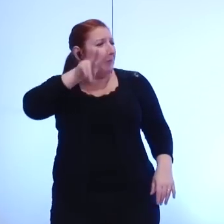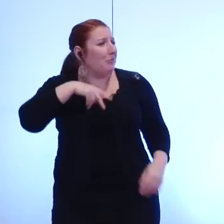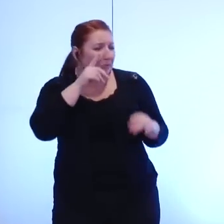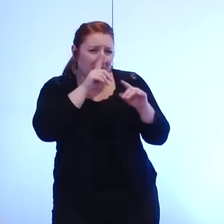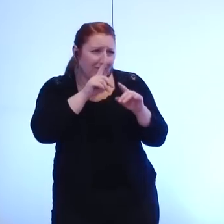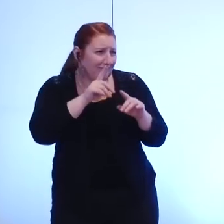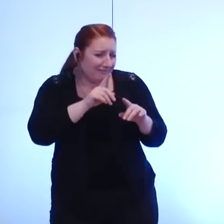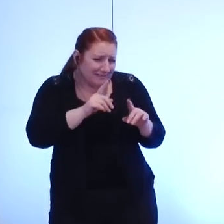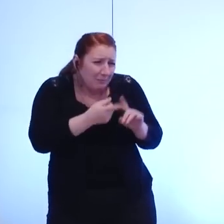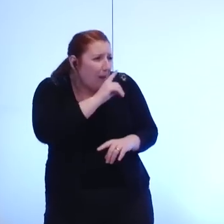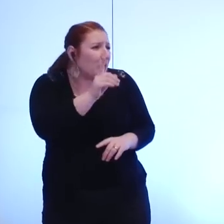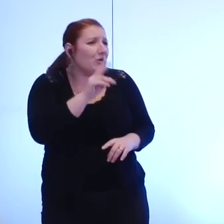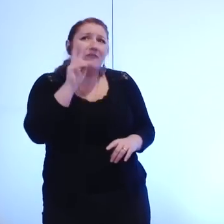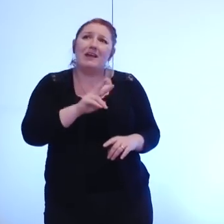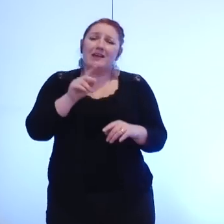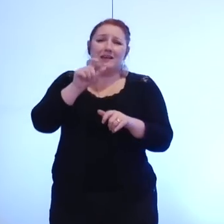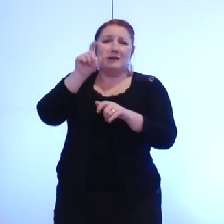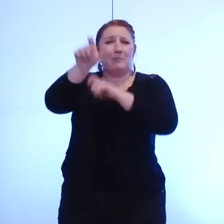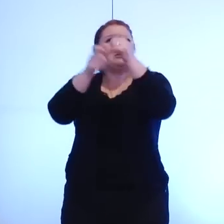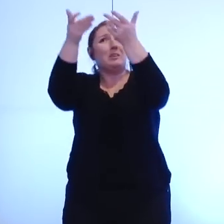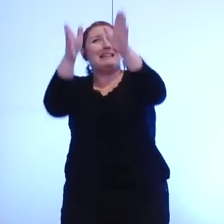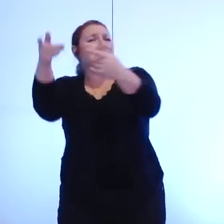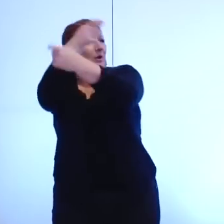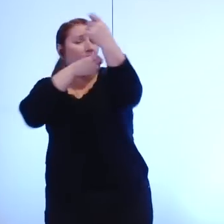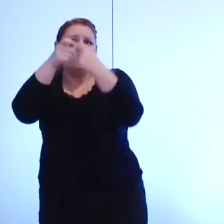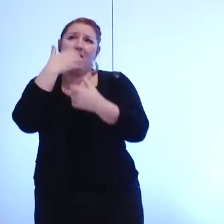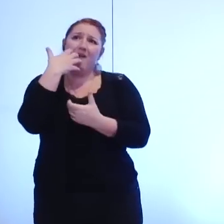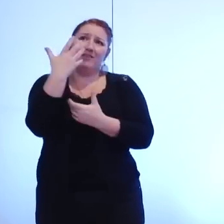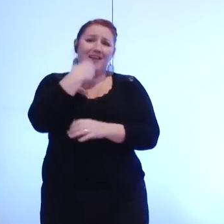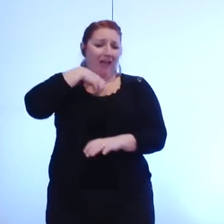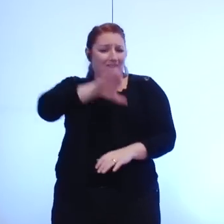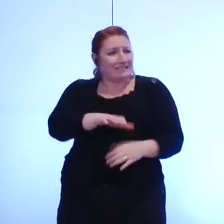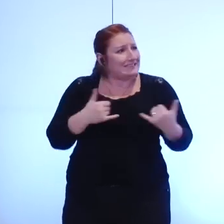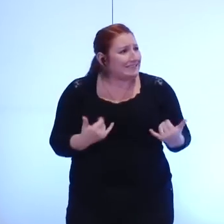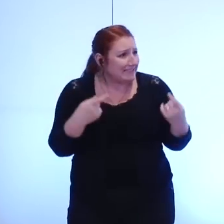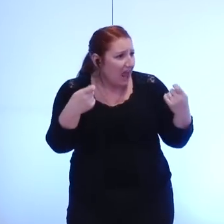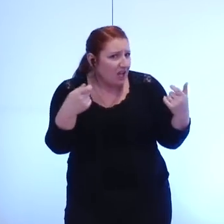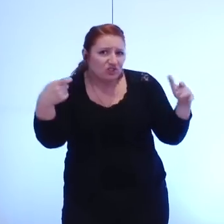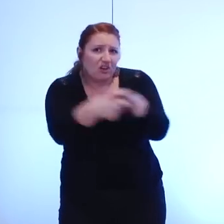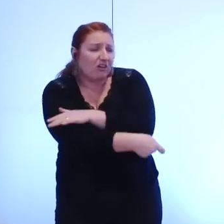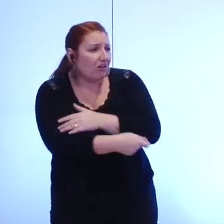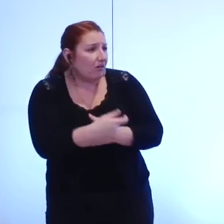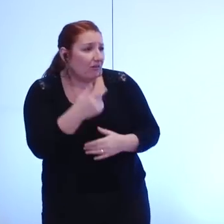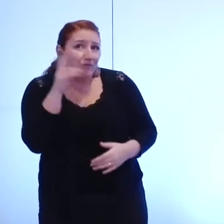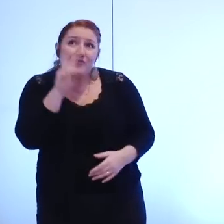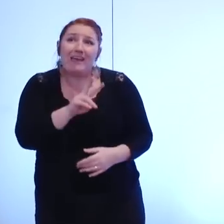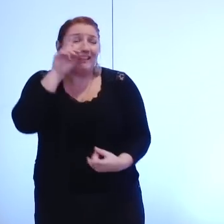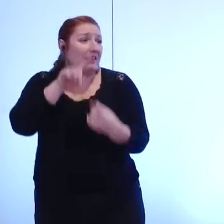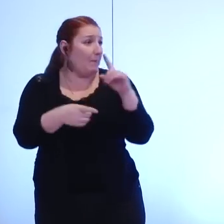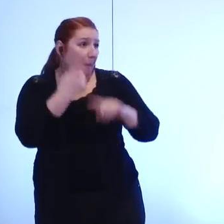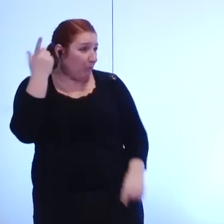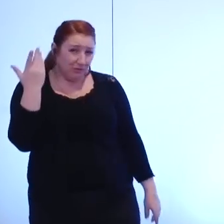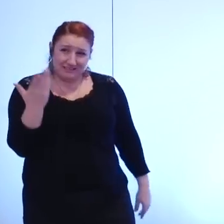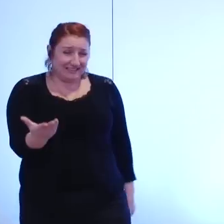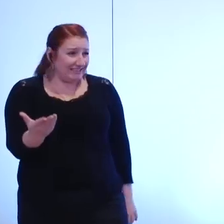économiques est-ce qu'ils ont envie de venir travailler ici est-ce qu'ils ont envie de venir investir ici c'est ça le vrai sujet central